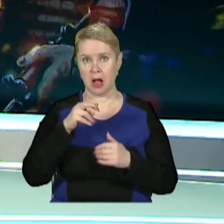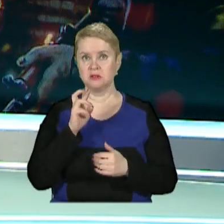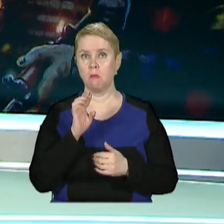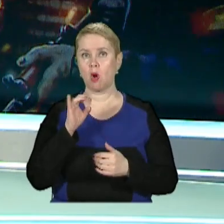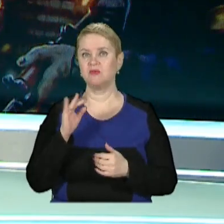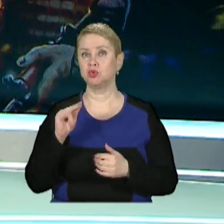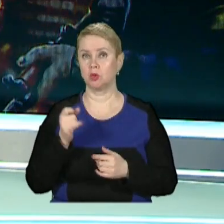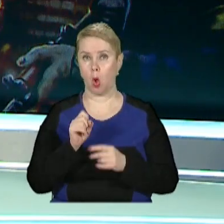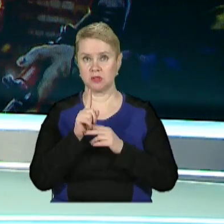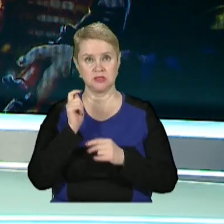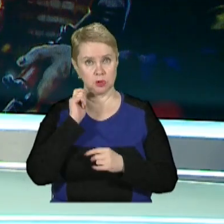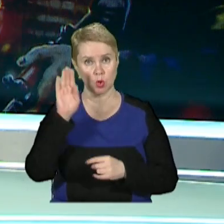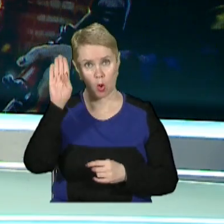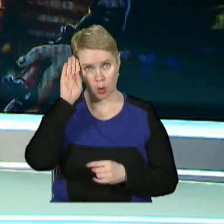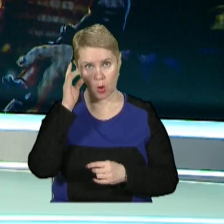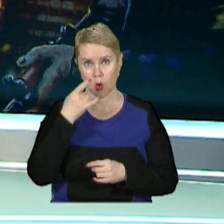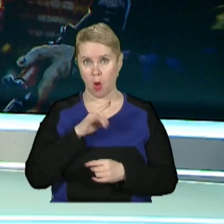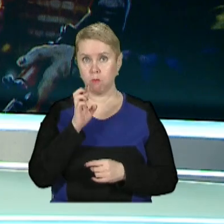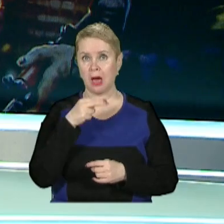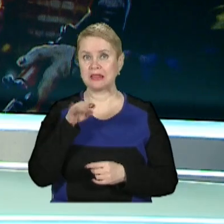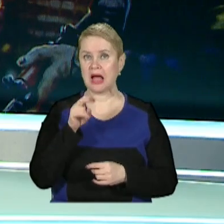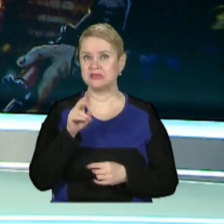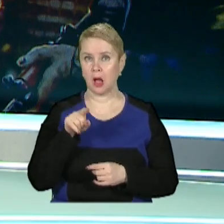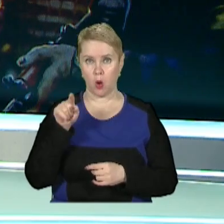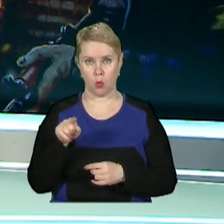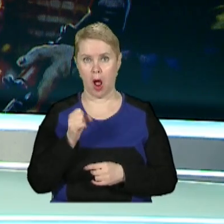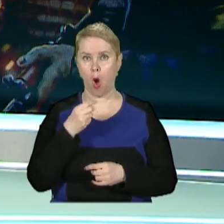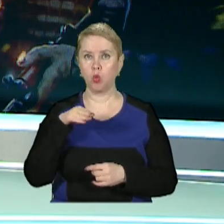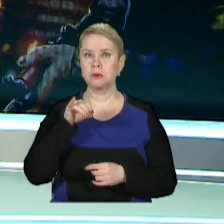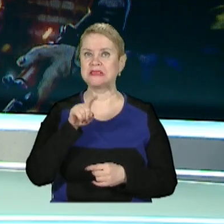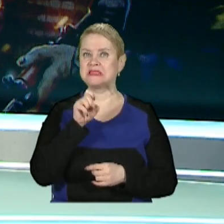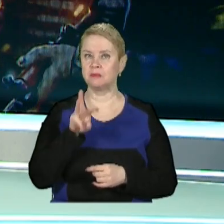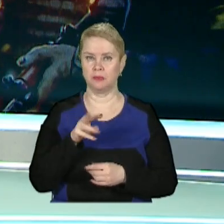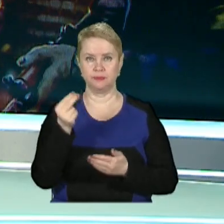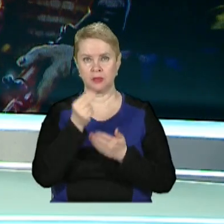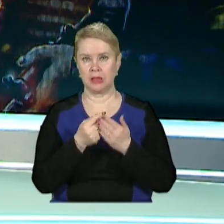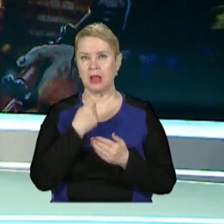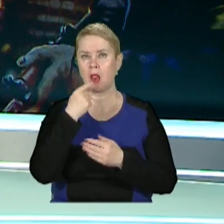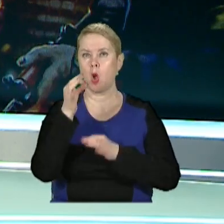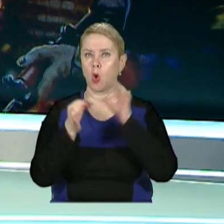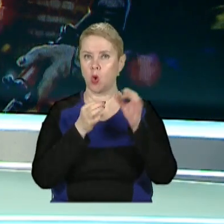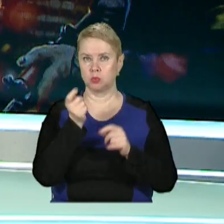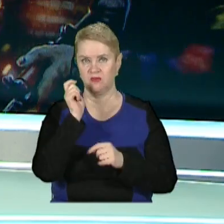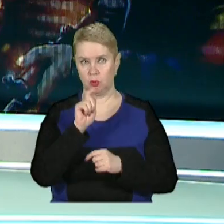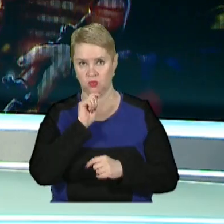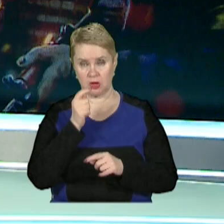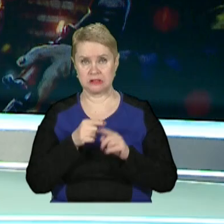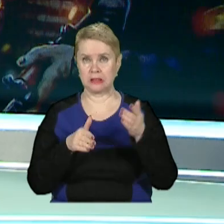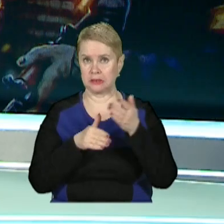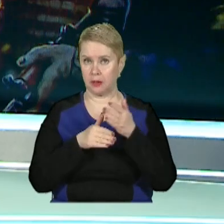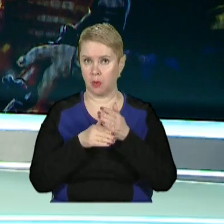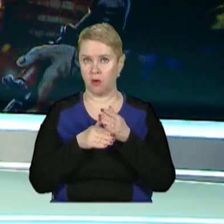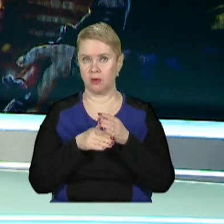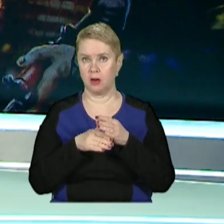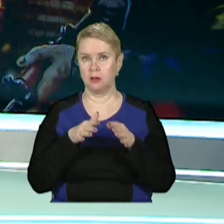Бровченка. 11-річний хлопець родом із Бордянська. У нього аутизм, зображує далекий космос та війну в Україні. Це допомагає